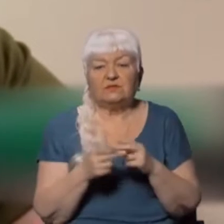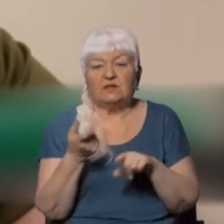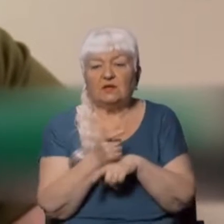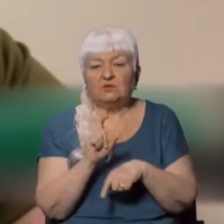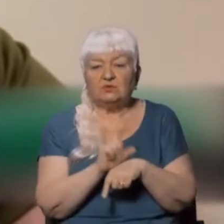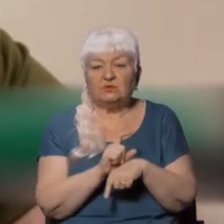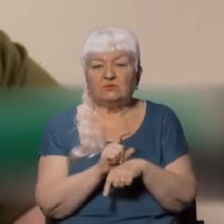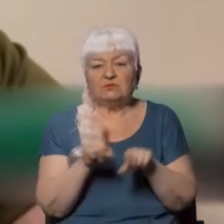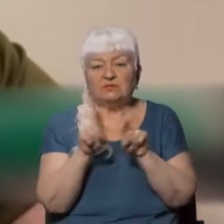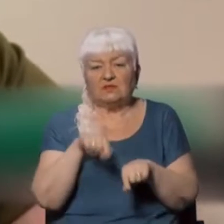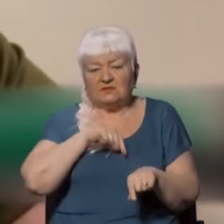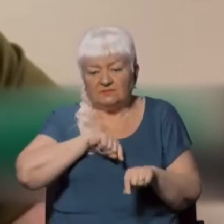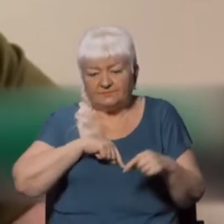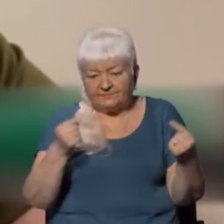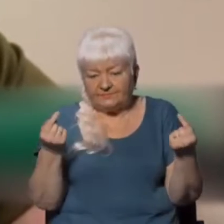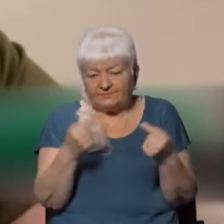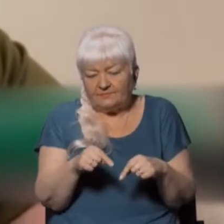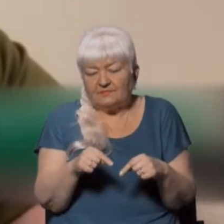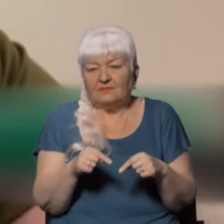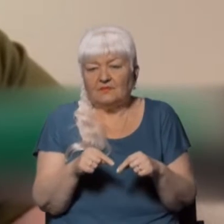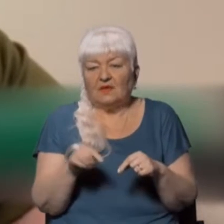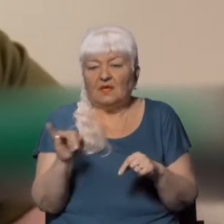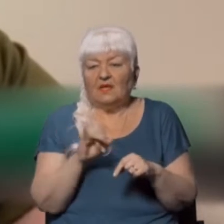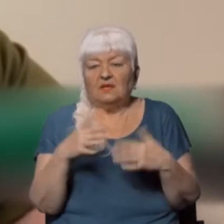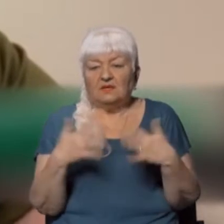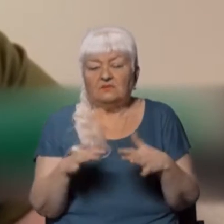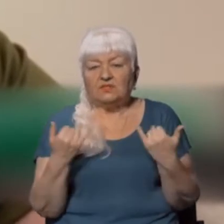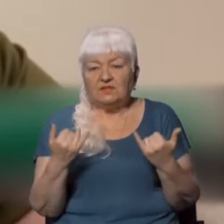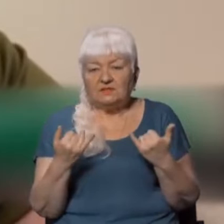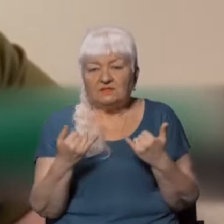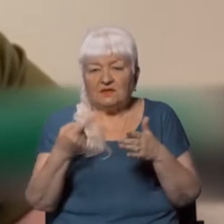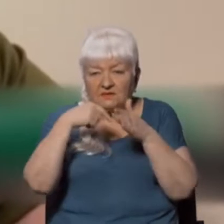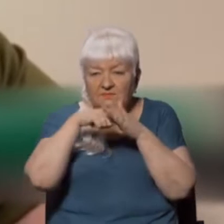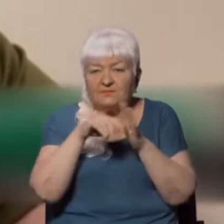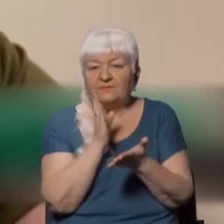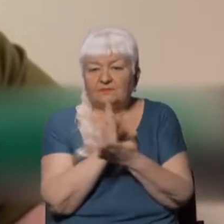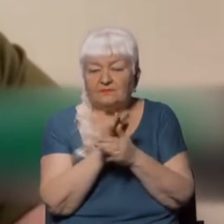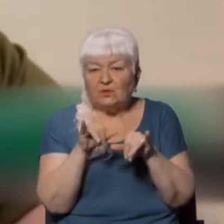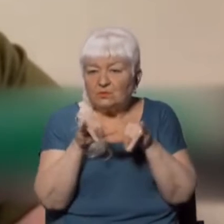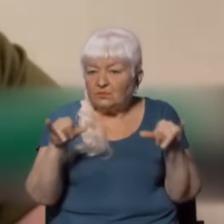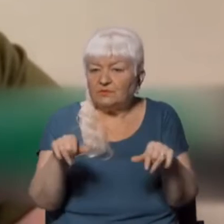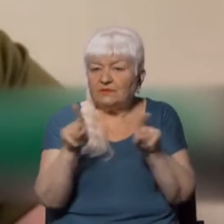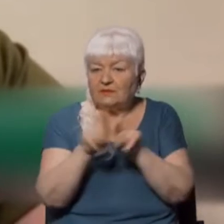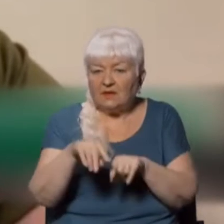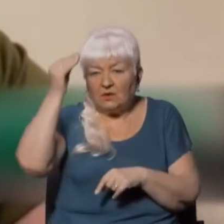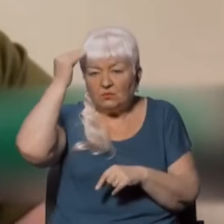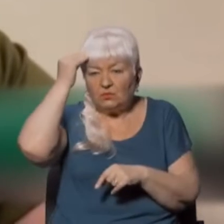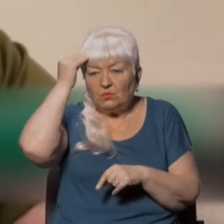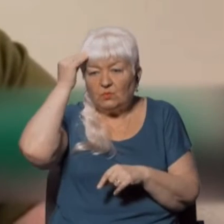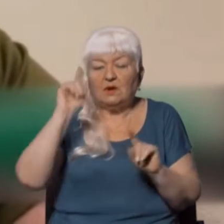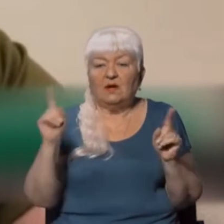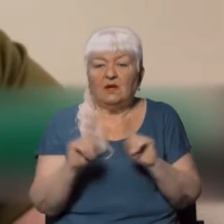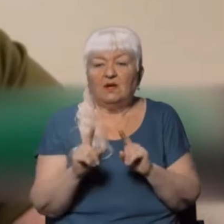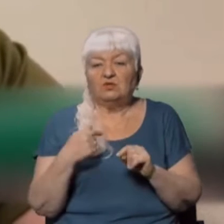деморалізовані і зараз вже серед них розповсюджується така думка, що ми